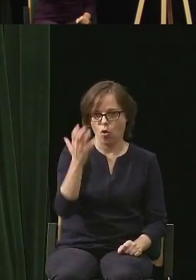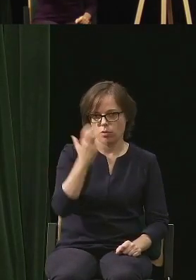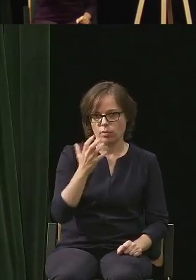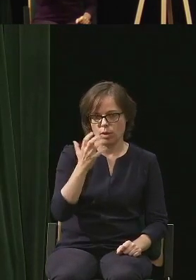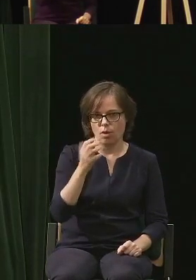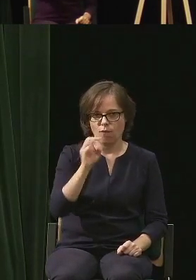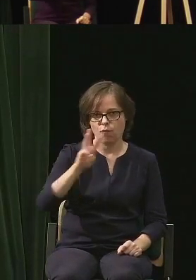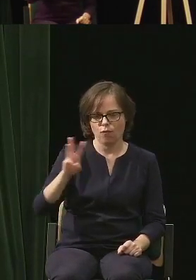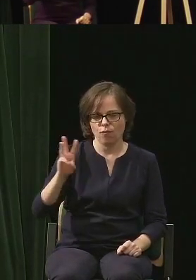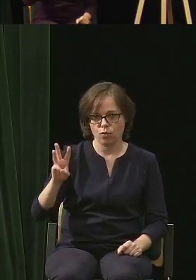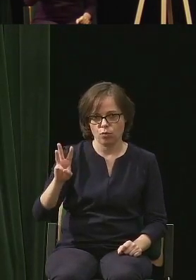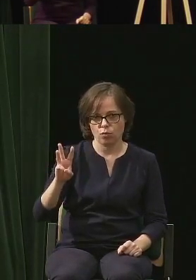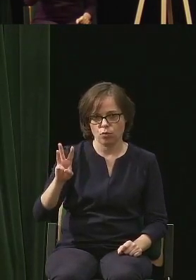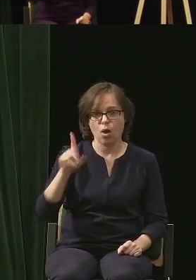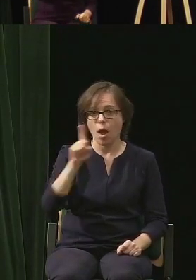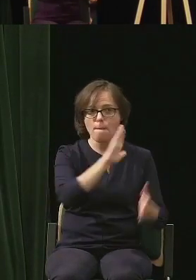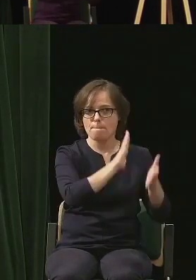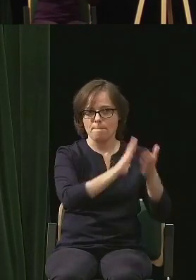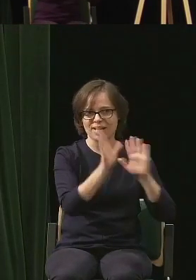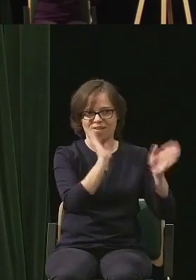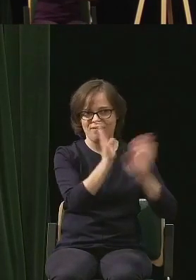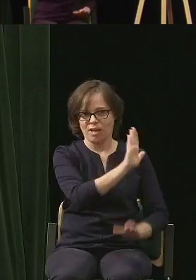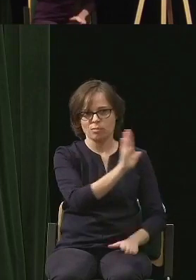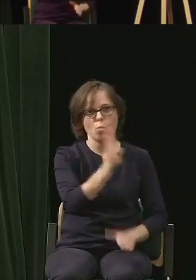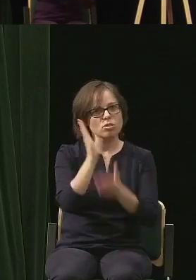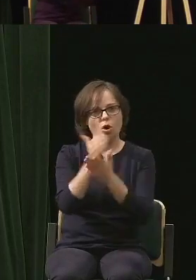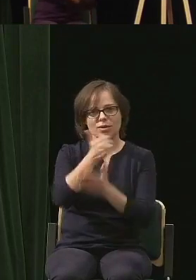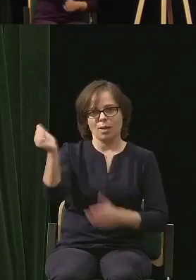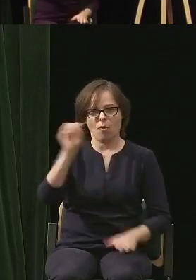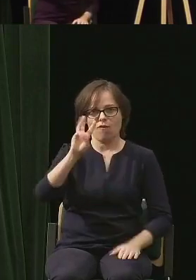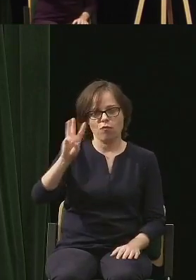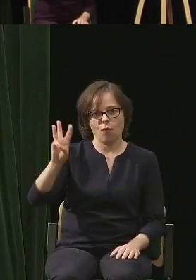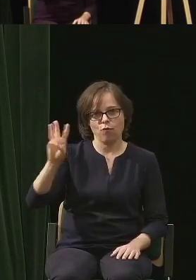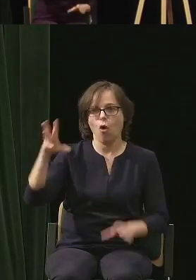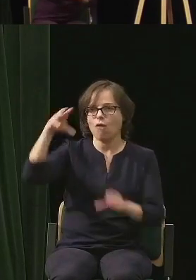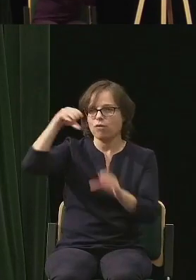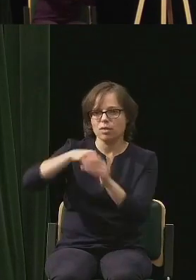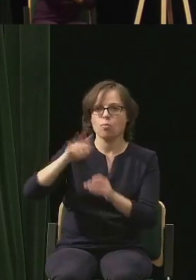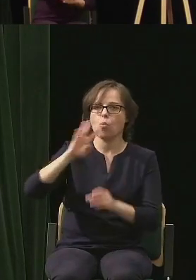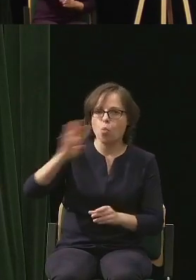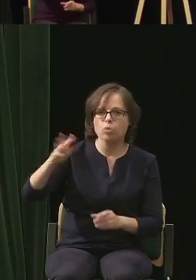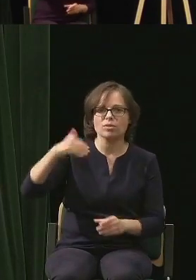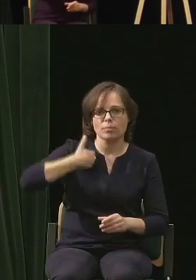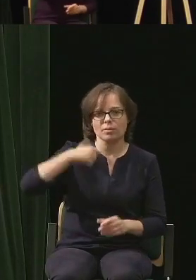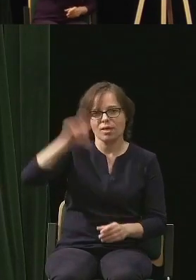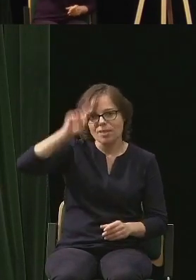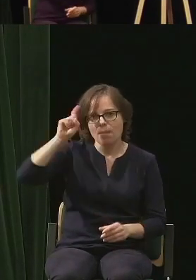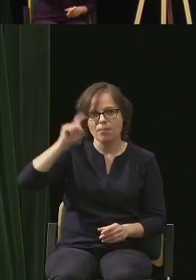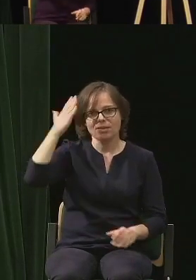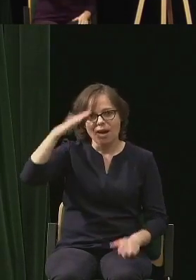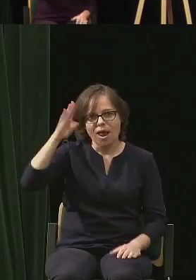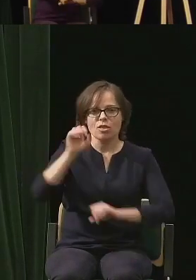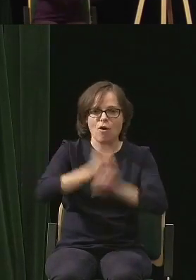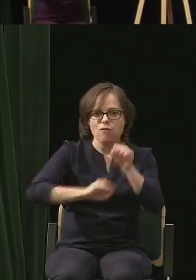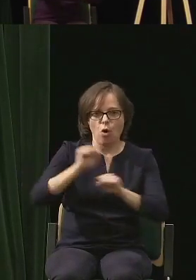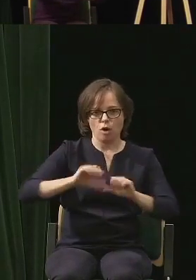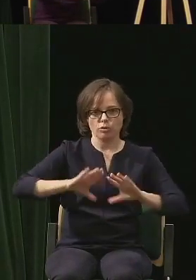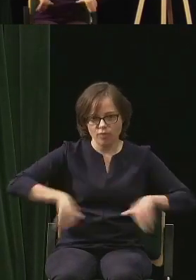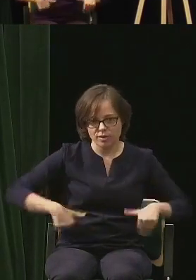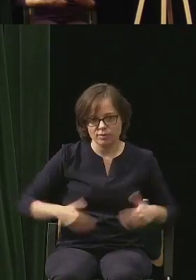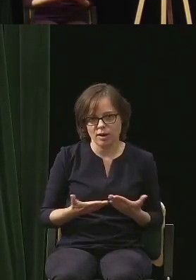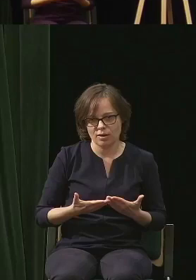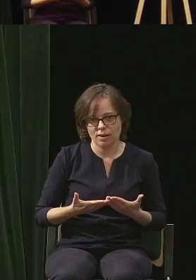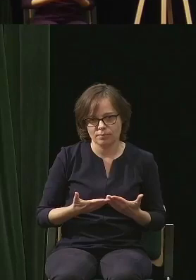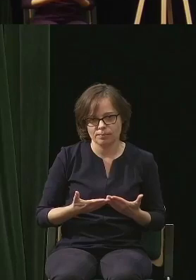na stronie, to jest jeszcze bez Facebooka, to sama strona, w tym byli goście z USA, Wielkiej Brytanii, Niemiec, Irlandii, Włoch i Szwajcarii.